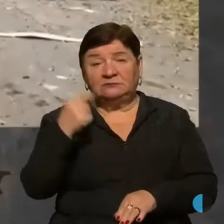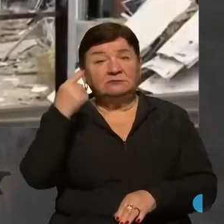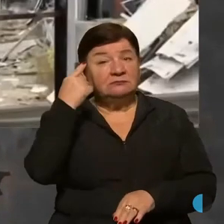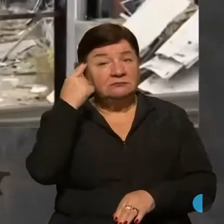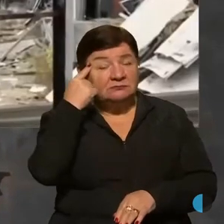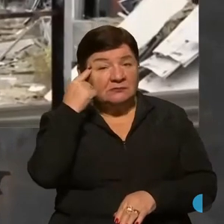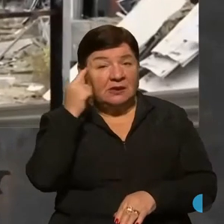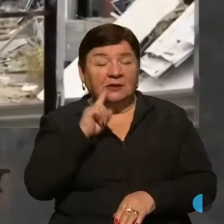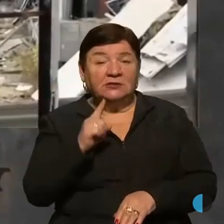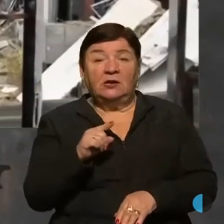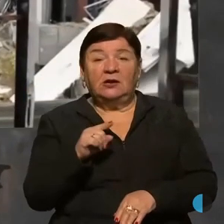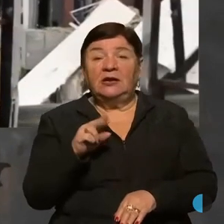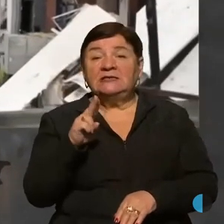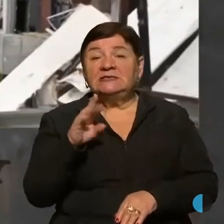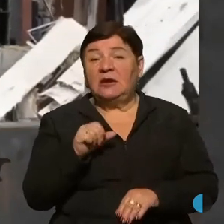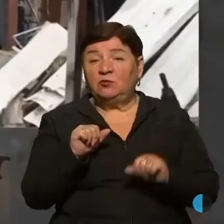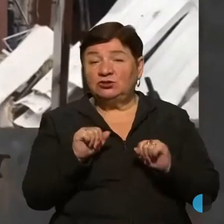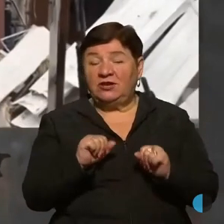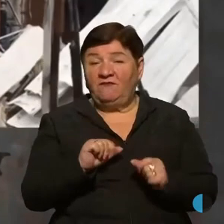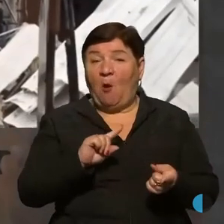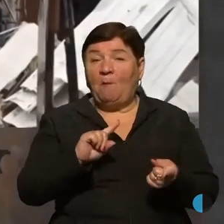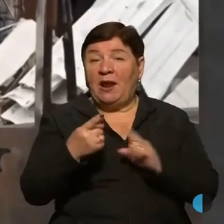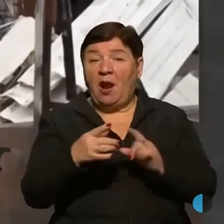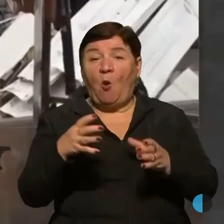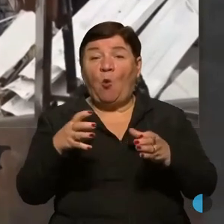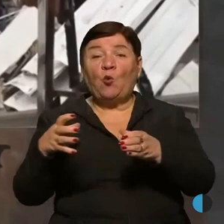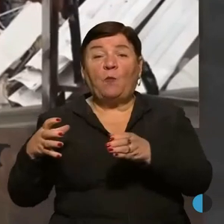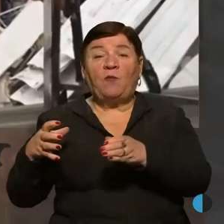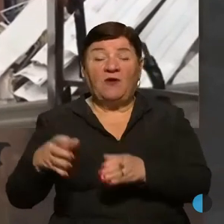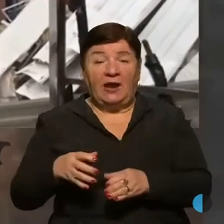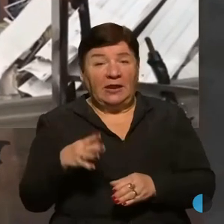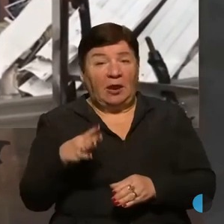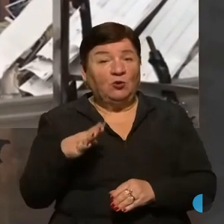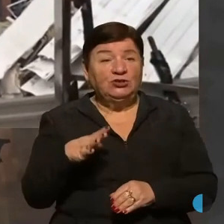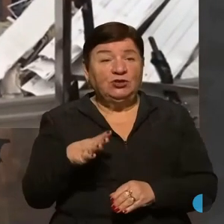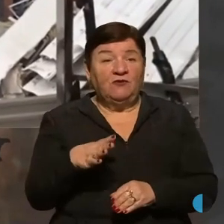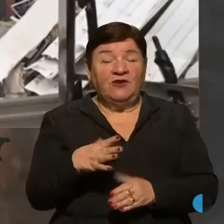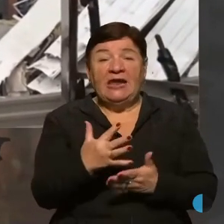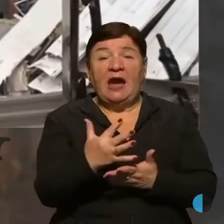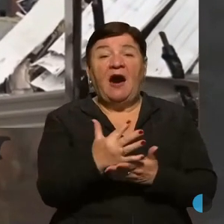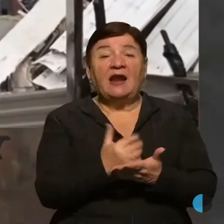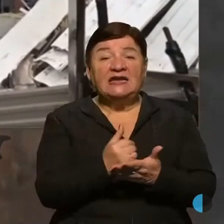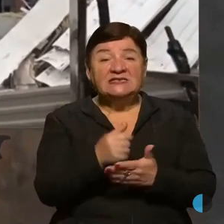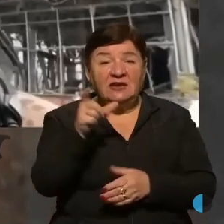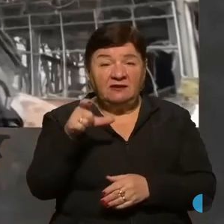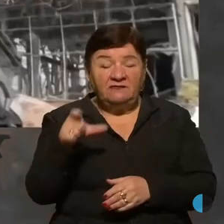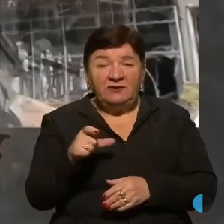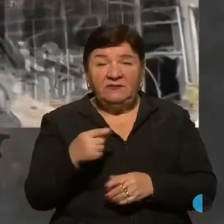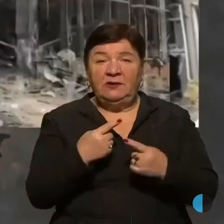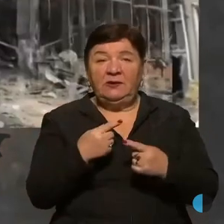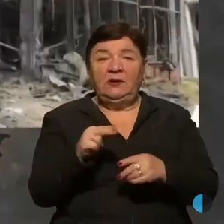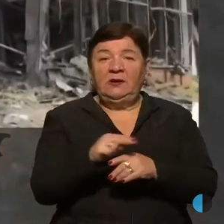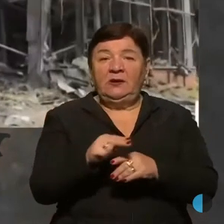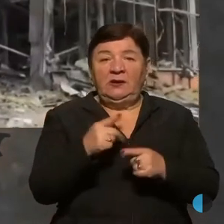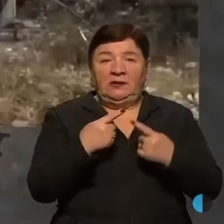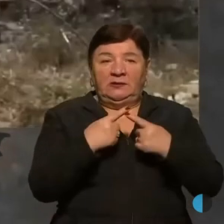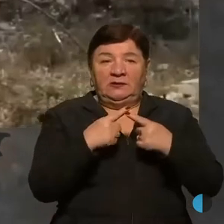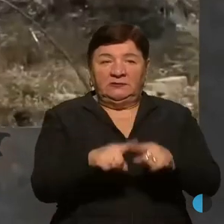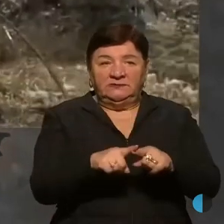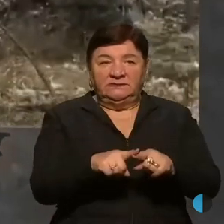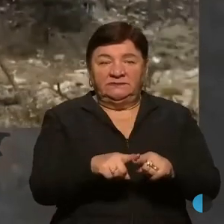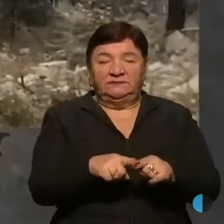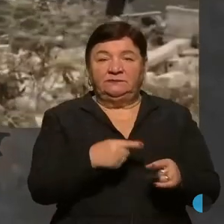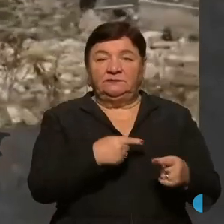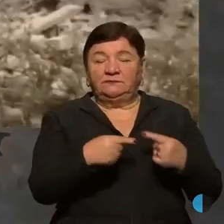це можливе перегрупування, очікування резервів, ремонт техніки, підбитою під віз